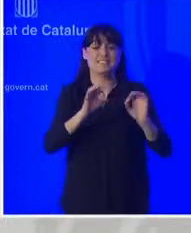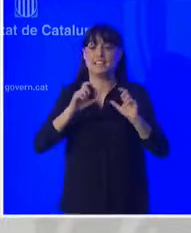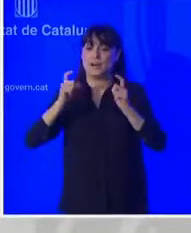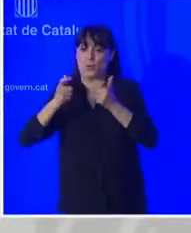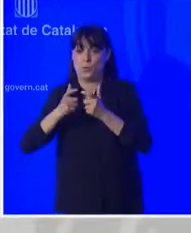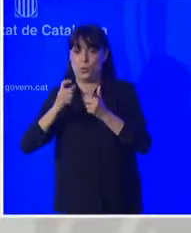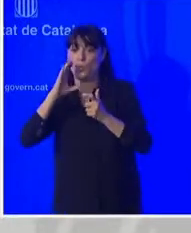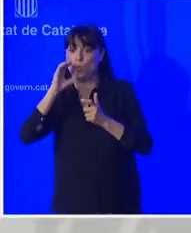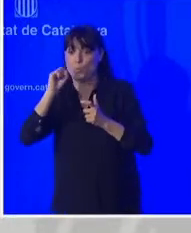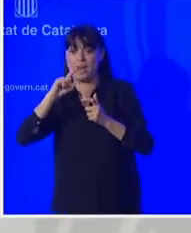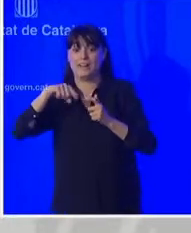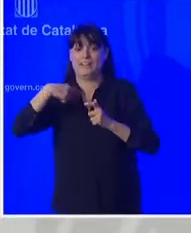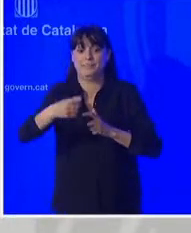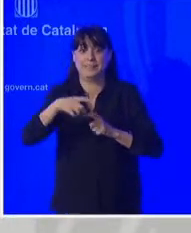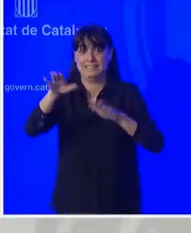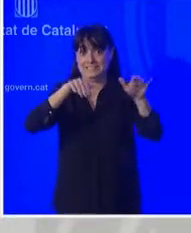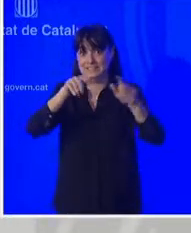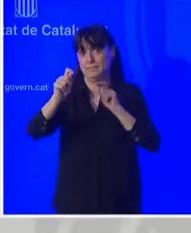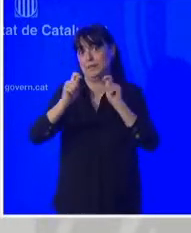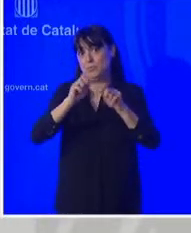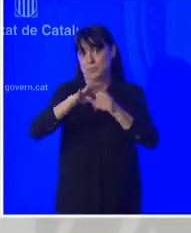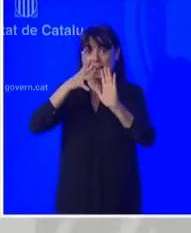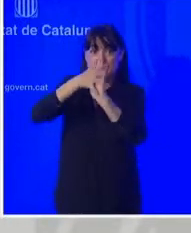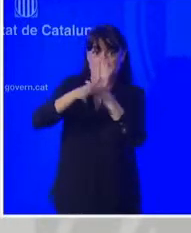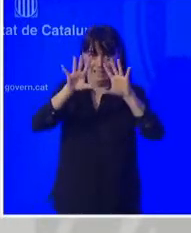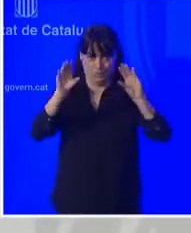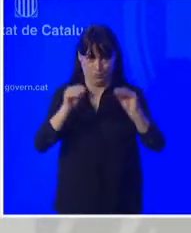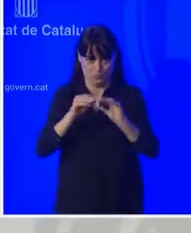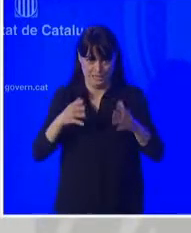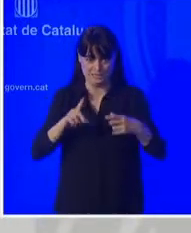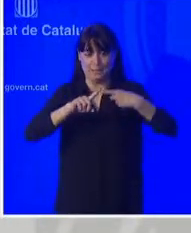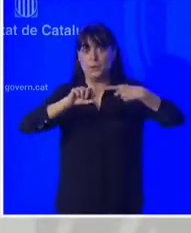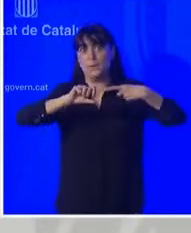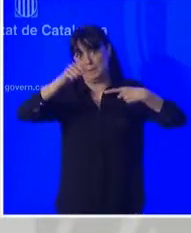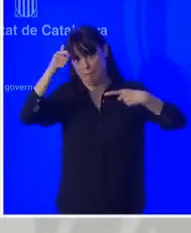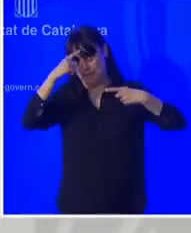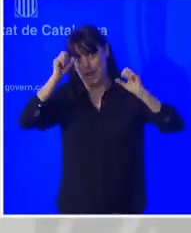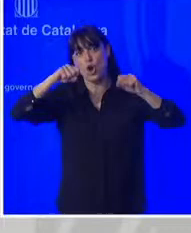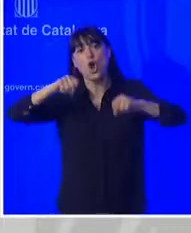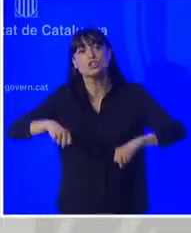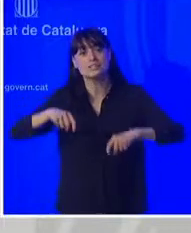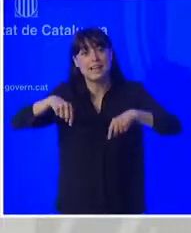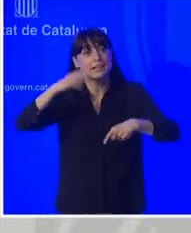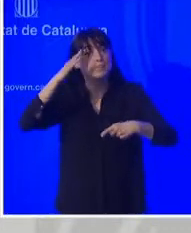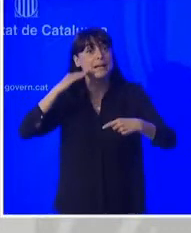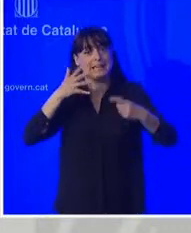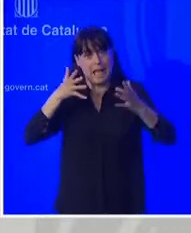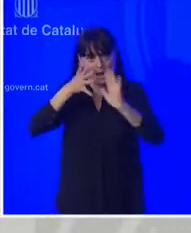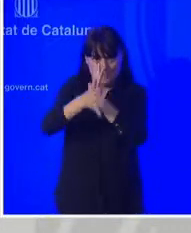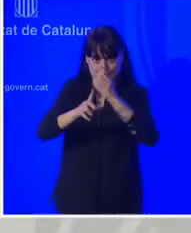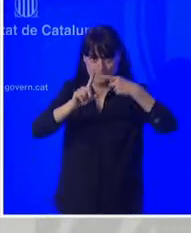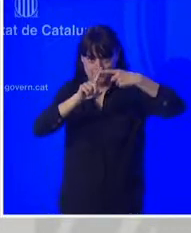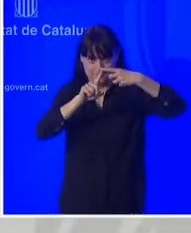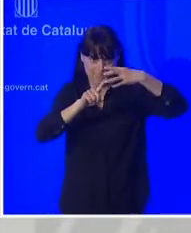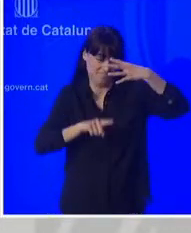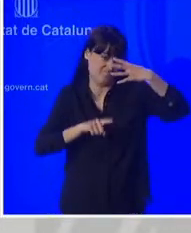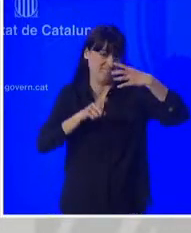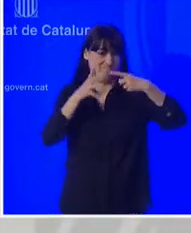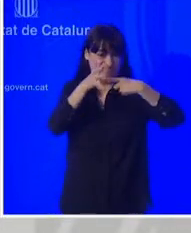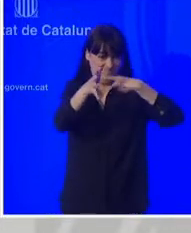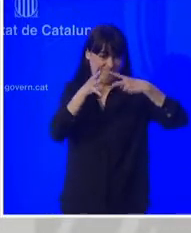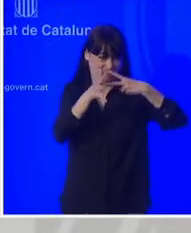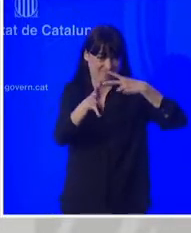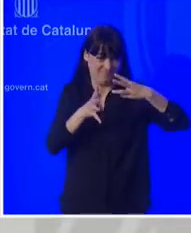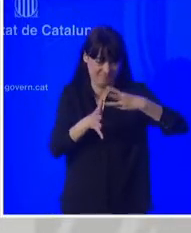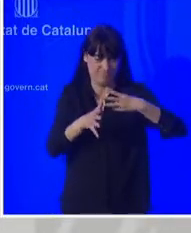reunió del govern celebrada al matí. Passo a donar compte dels acords presos a la reunió de l'executiu d'avui.